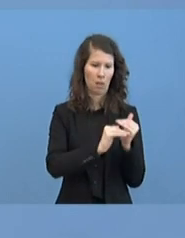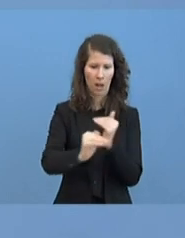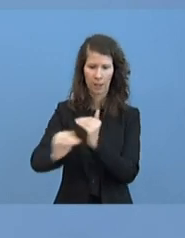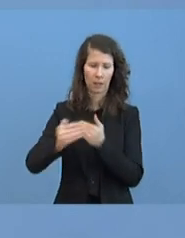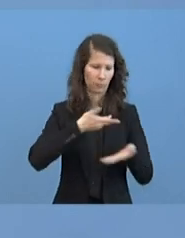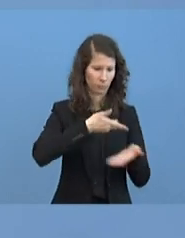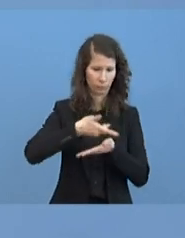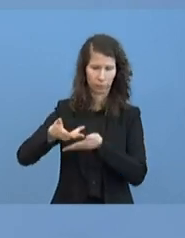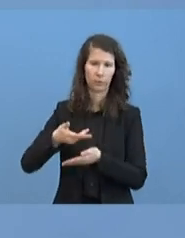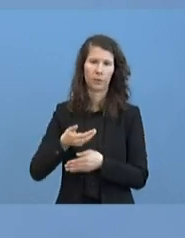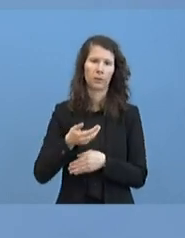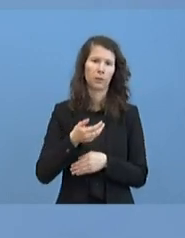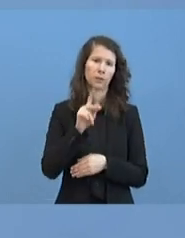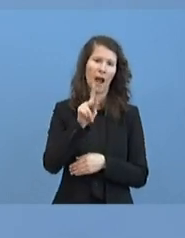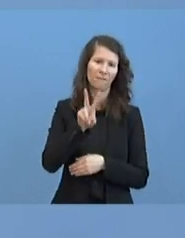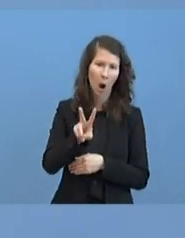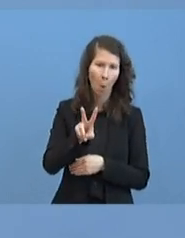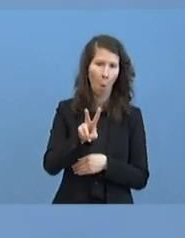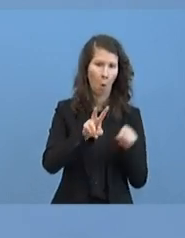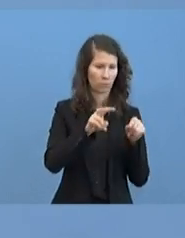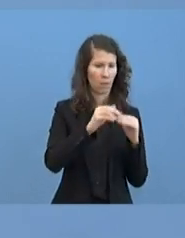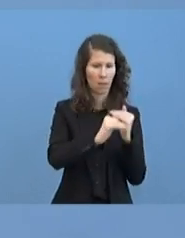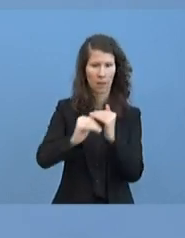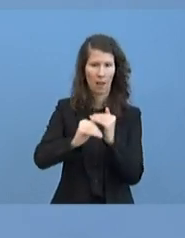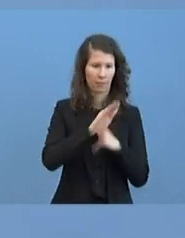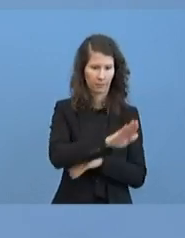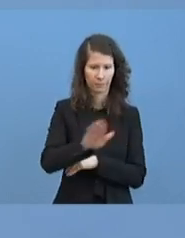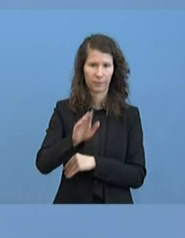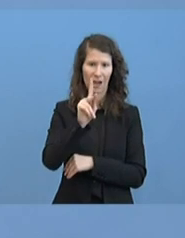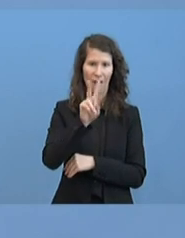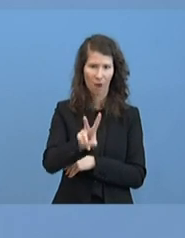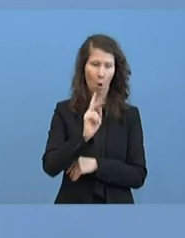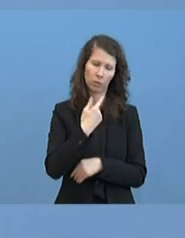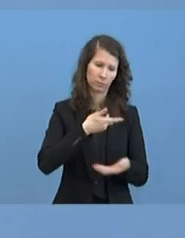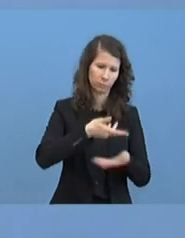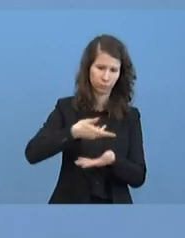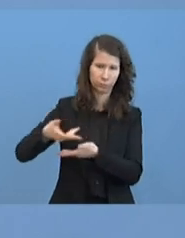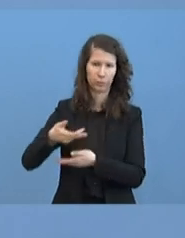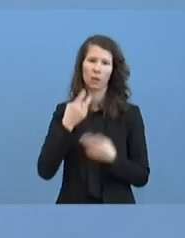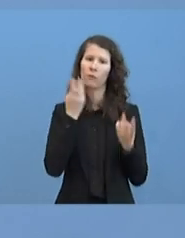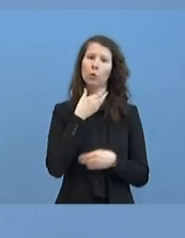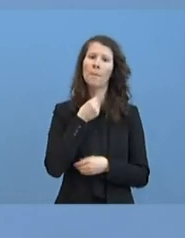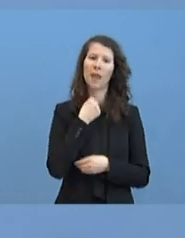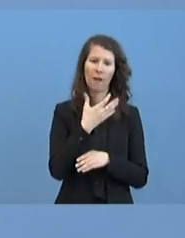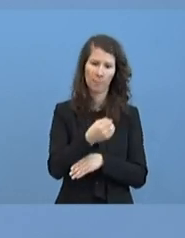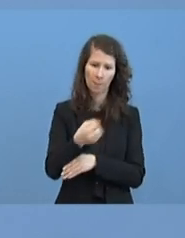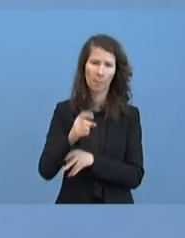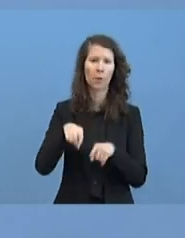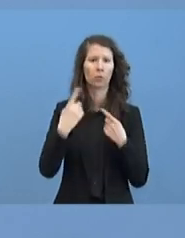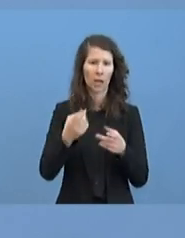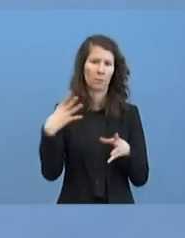Kassenärztlichen Vereinigungen, ermitteln den Bedarf und wie gesagt übernehmen dann halt eben die Beschaffung.